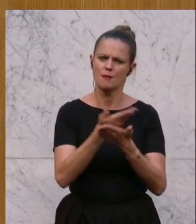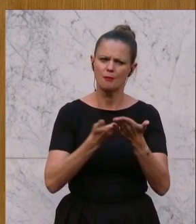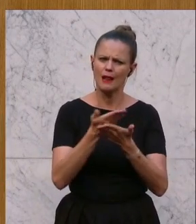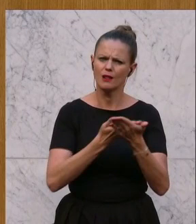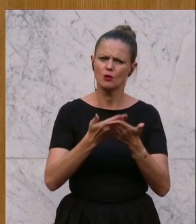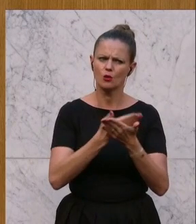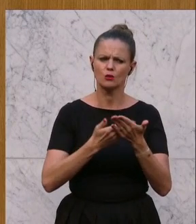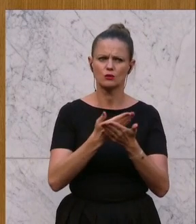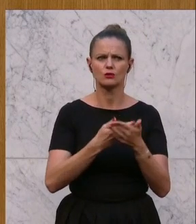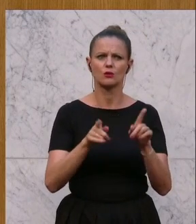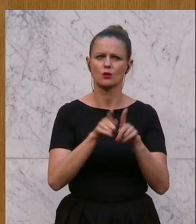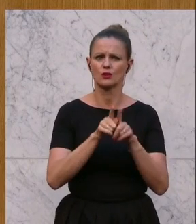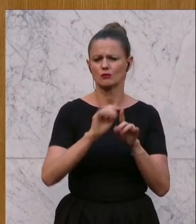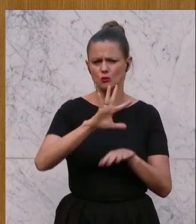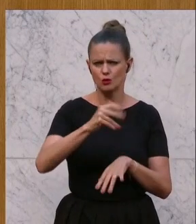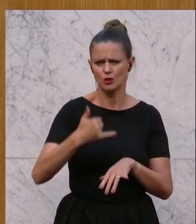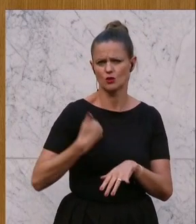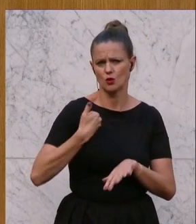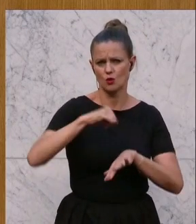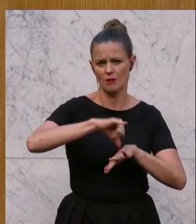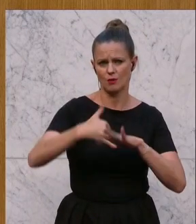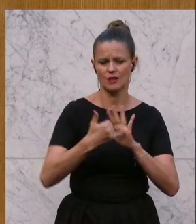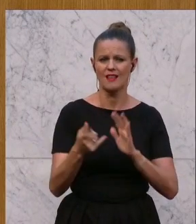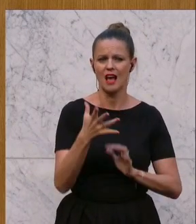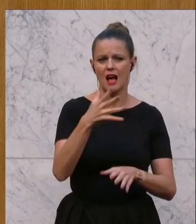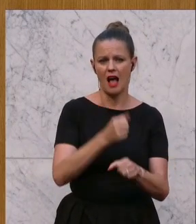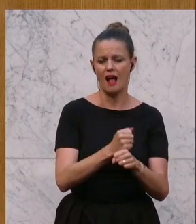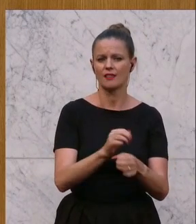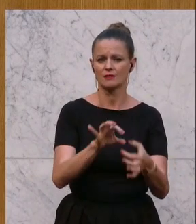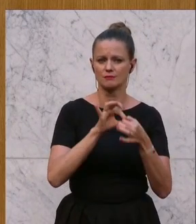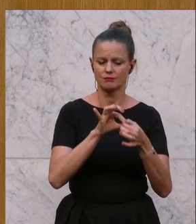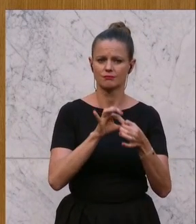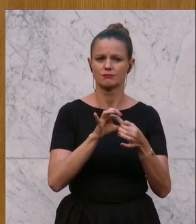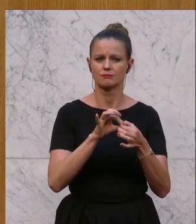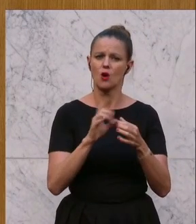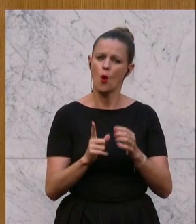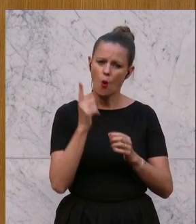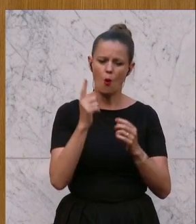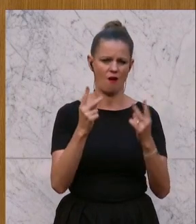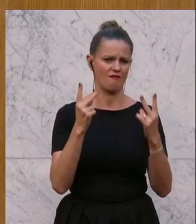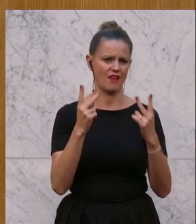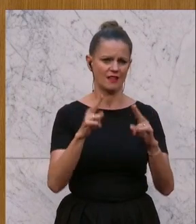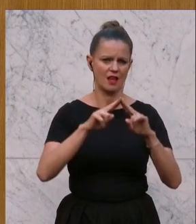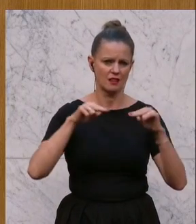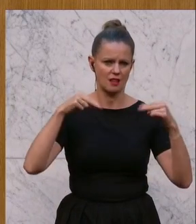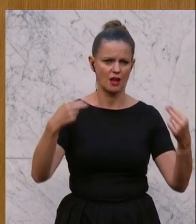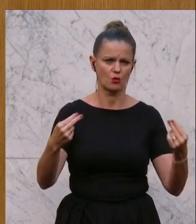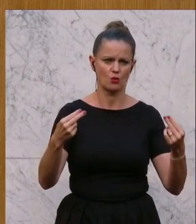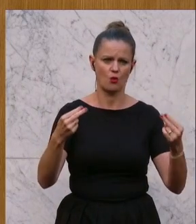und sehr schönes Jugendprojekt, Nachhaltigkeit im Sinne von hochwertige Natur